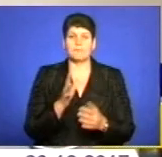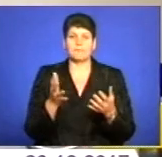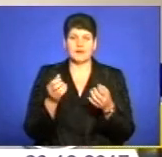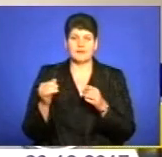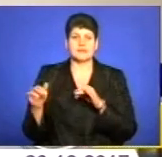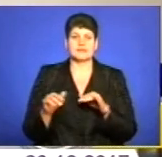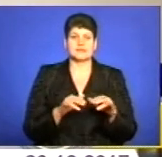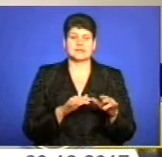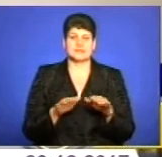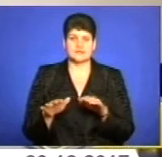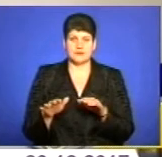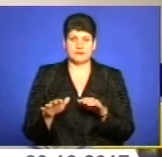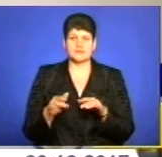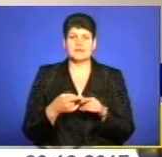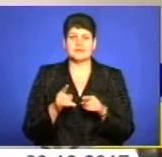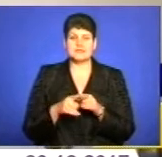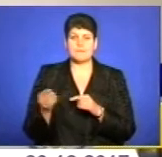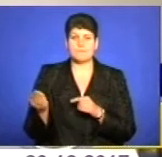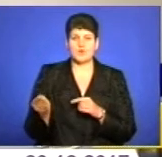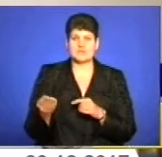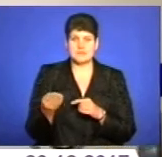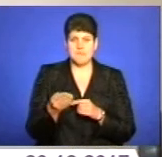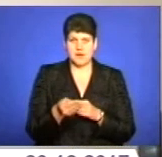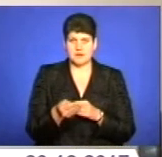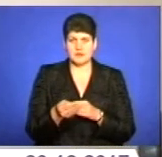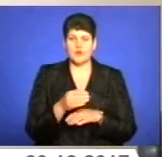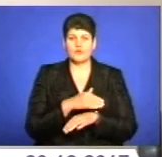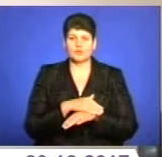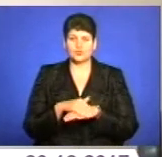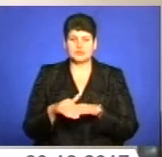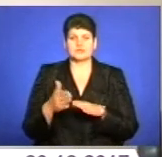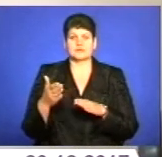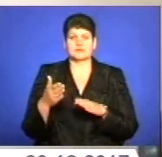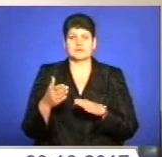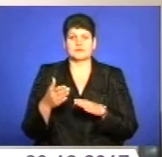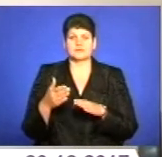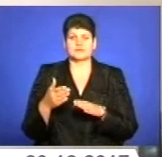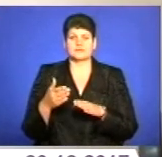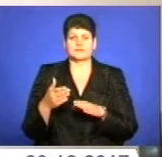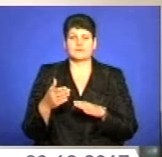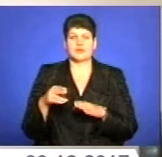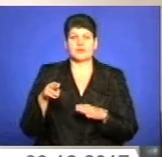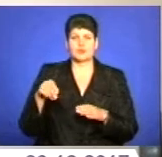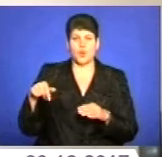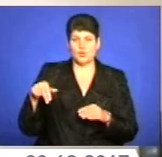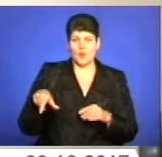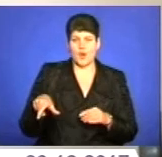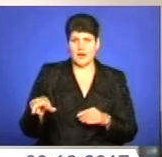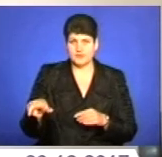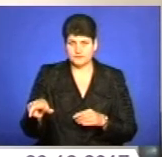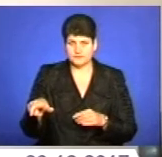заходи превентивні, це спосипання вулично-дорожньої мережі та тротуарів